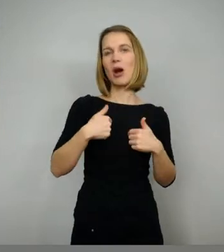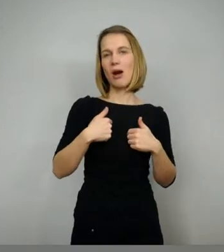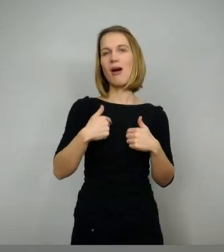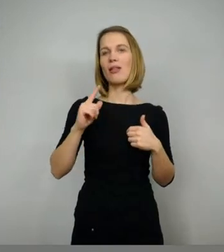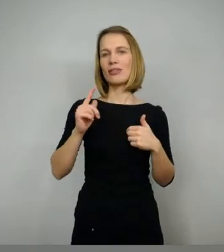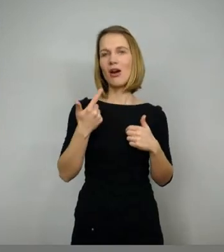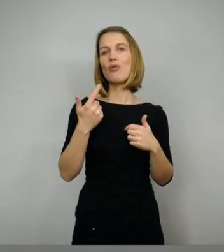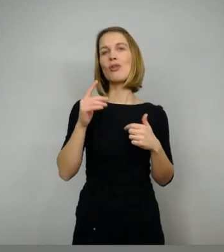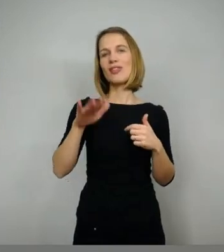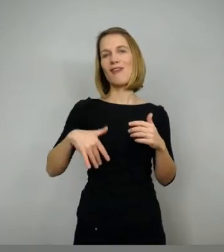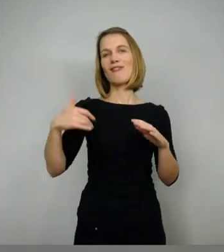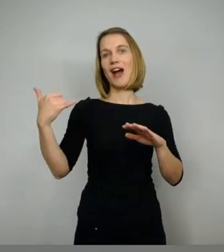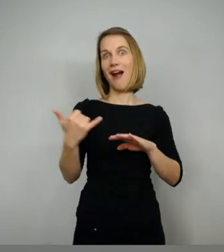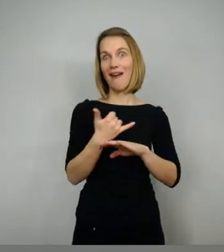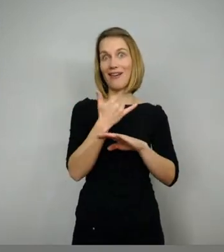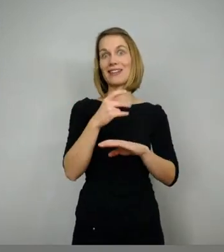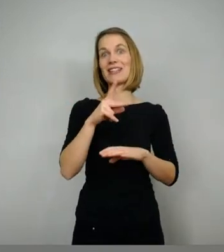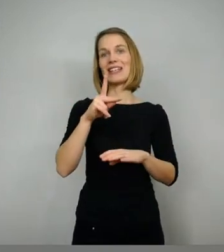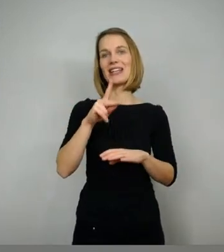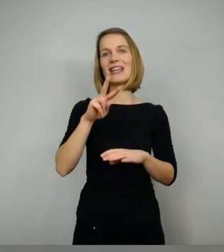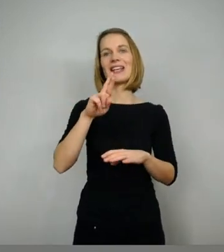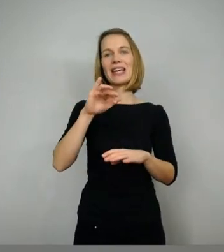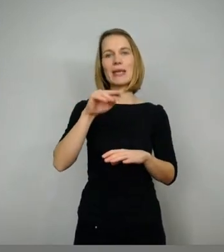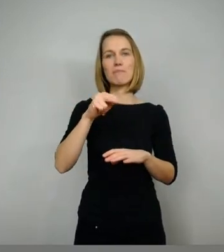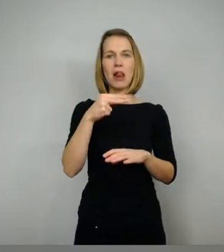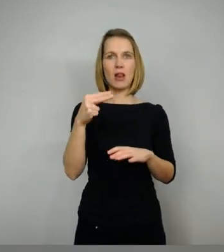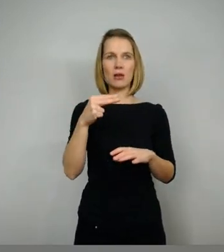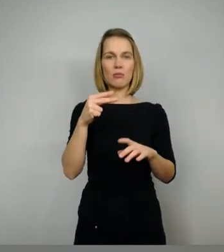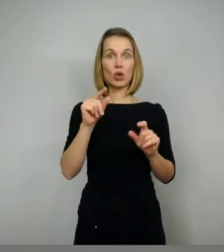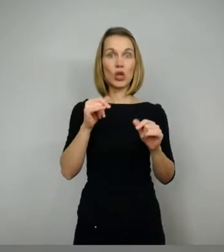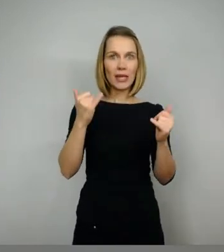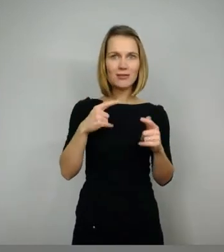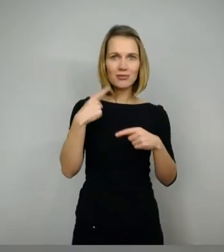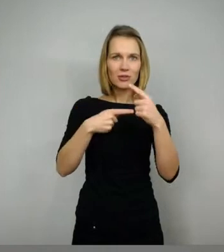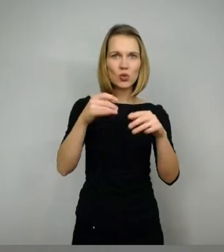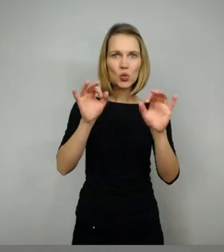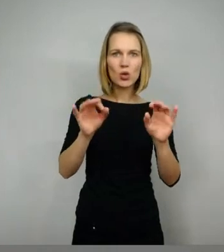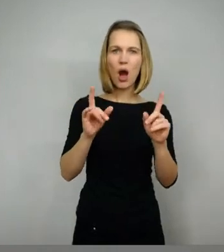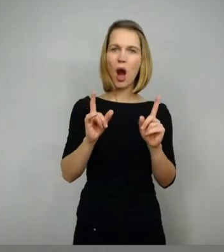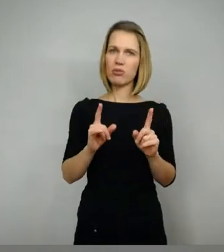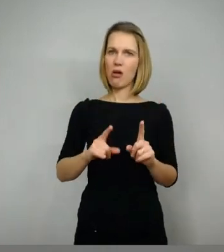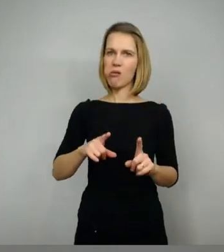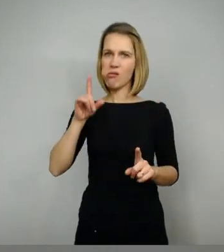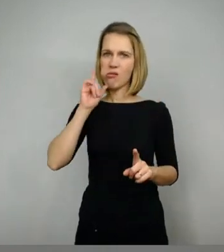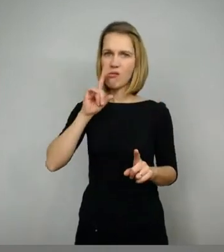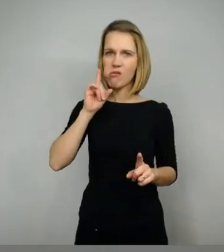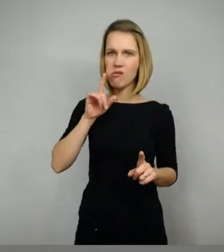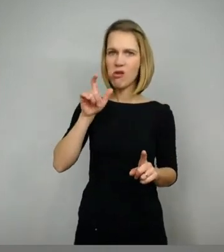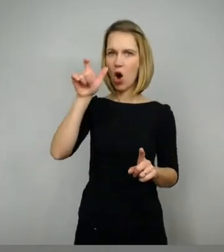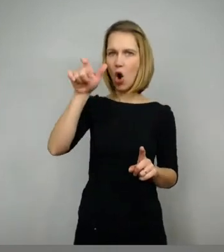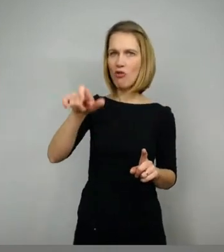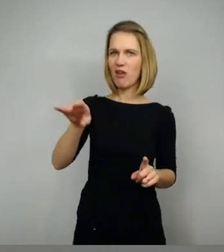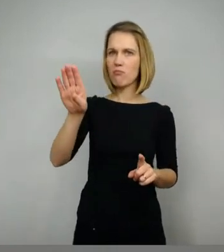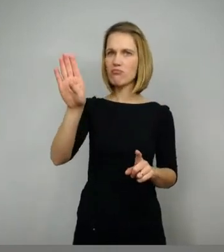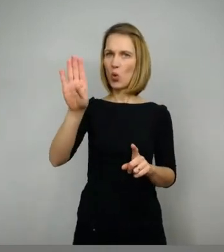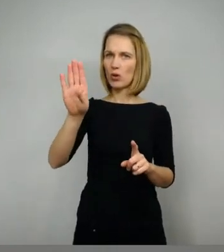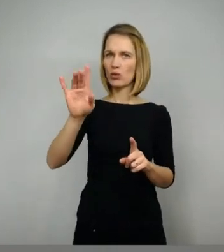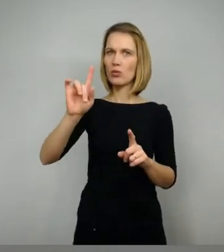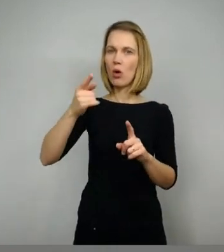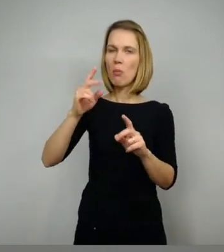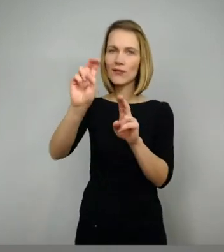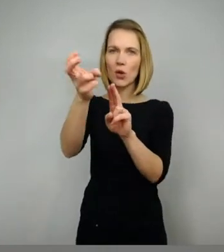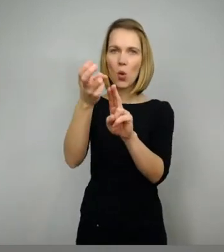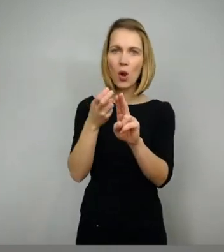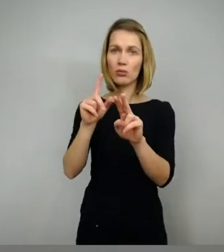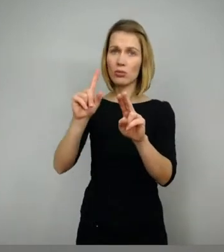Es könnte also jetzt erstmal alles gut sein, aber dieser Betrug an Brünnhild, der wiederholt sich noch einmal, denn auch in